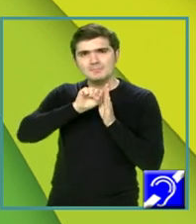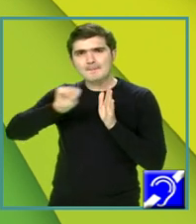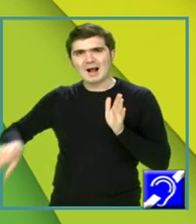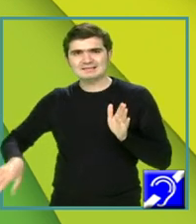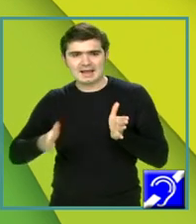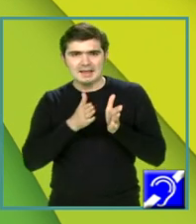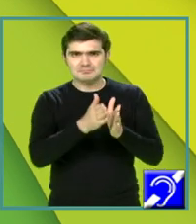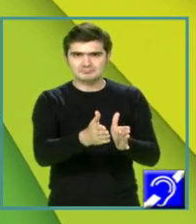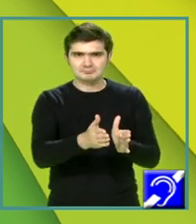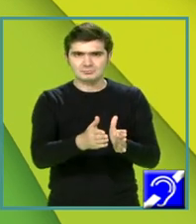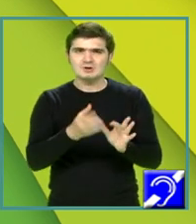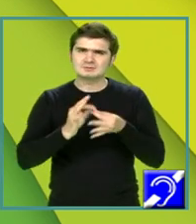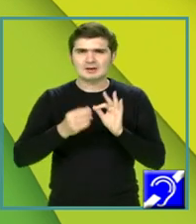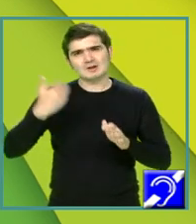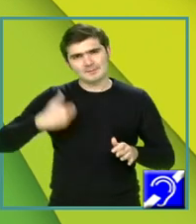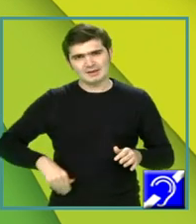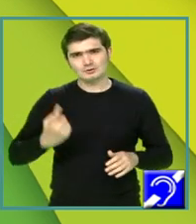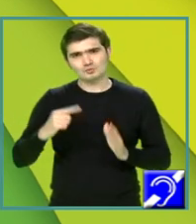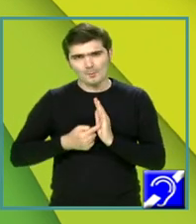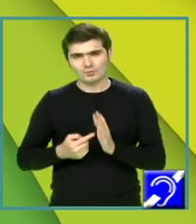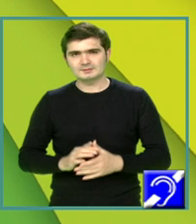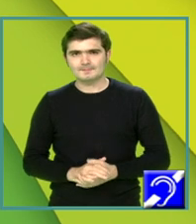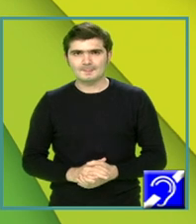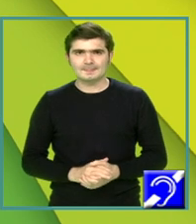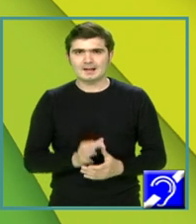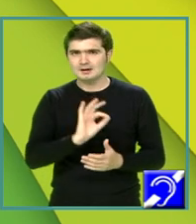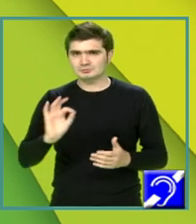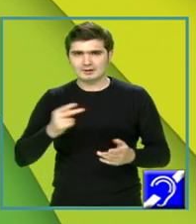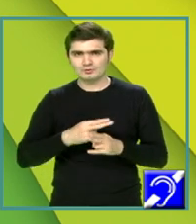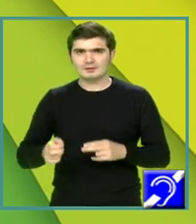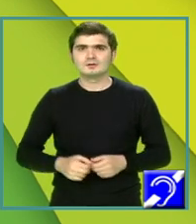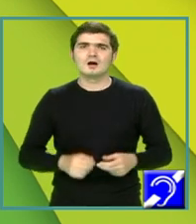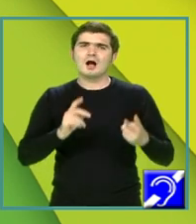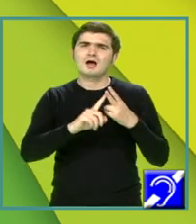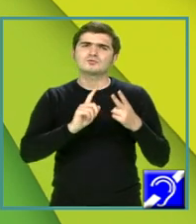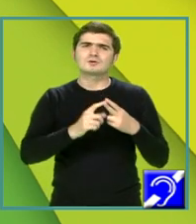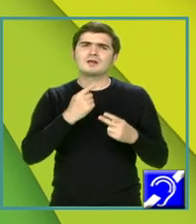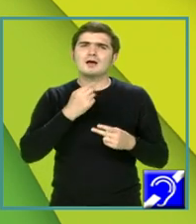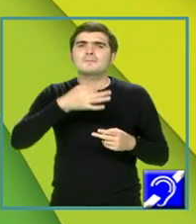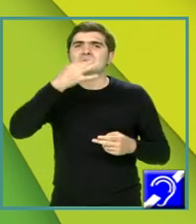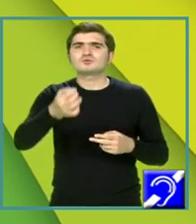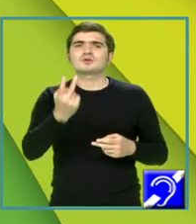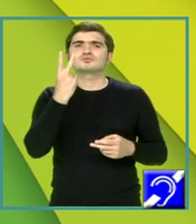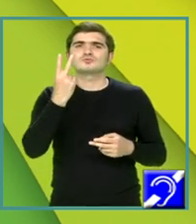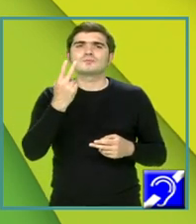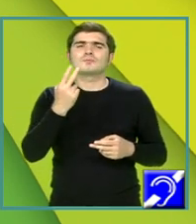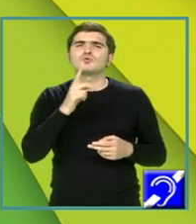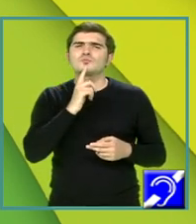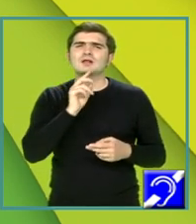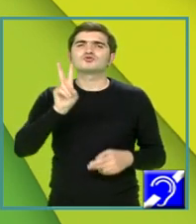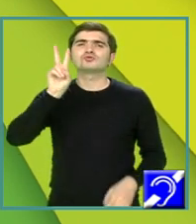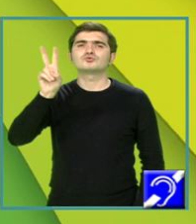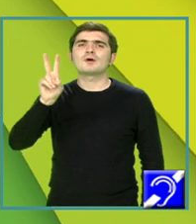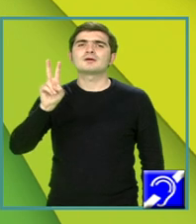atrage după sine pierderea acestui punct. Subiectul al doilea. Menționează numele celor doi conferențiari care acceptă